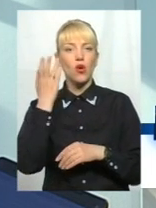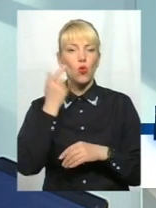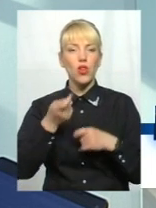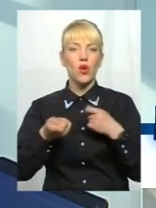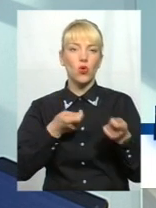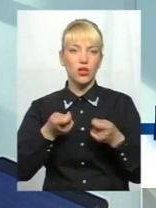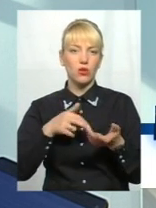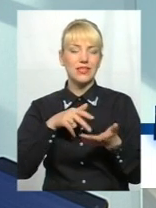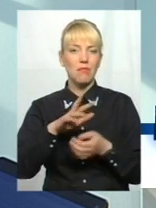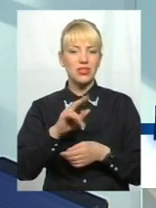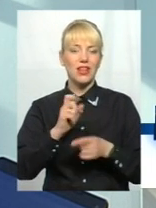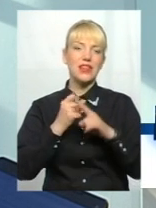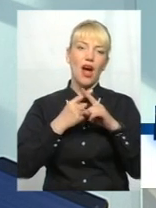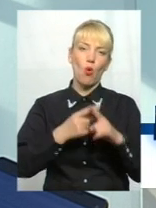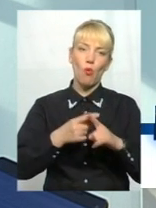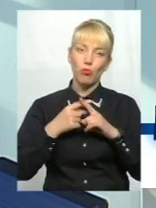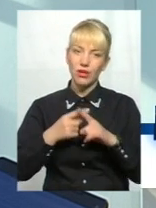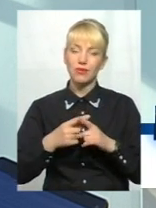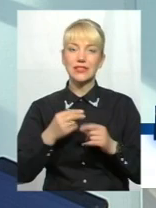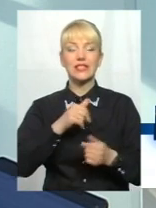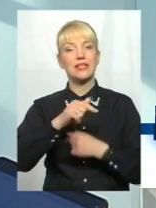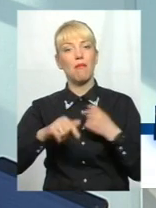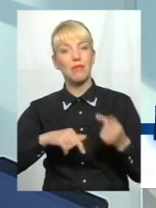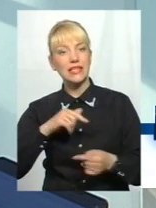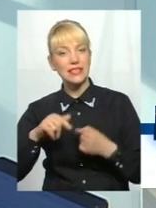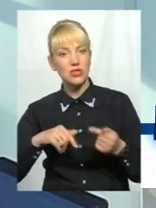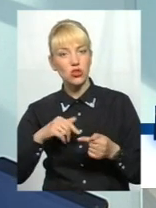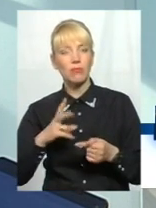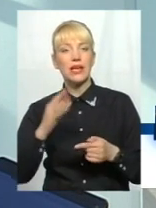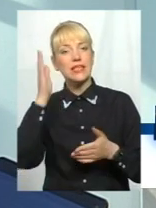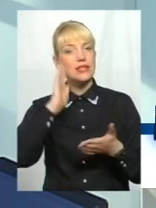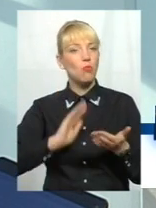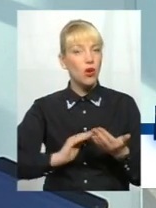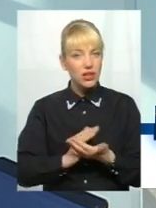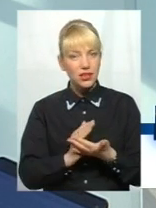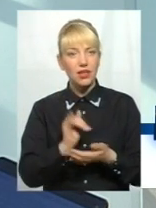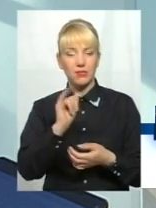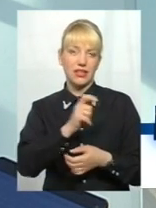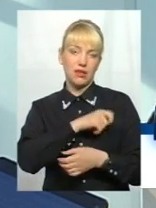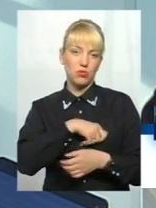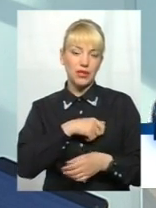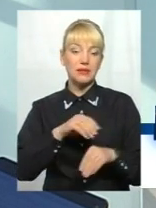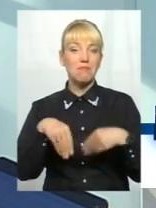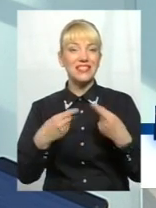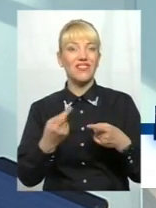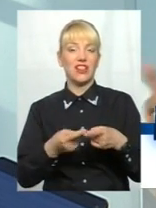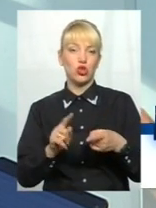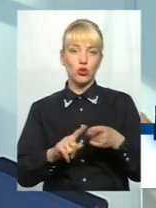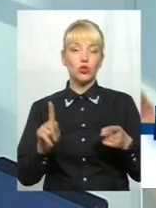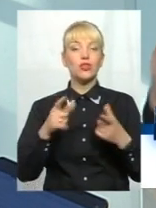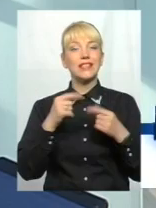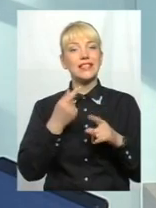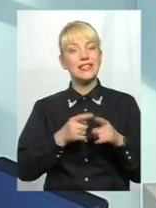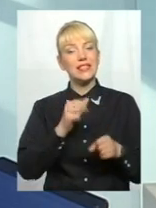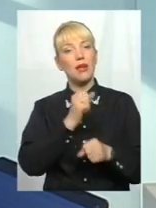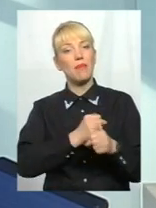пішли на компроміси з бізнесом, з політиками, з депутатами, призвели до того, що десь це спрацьовує, десь не